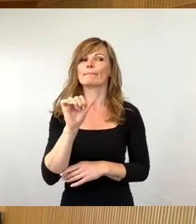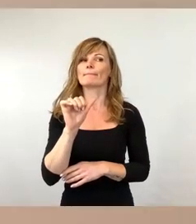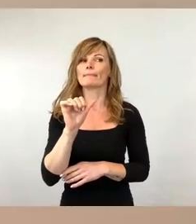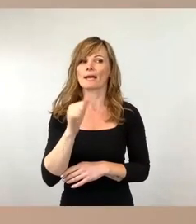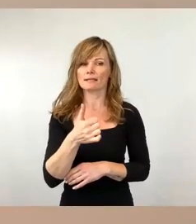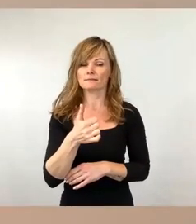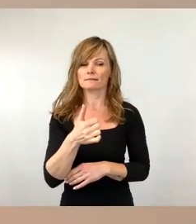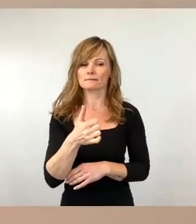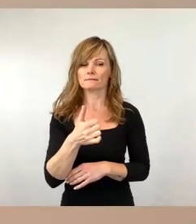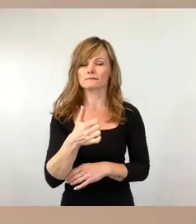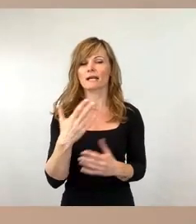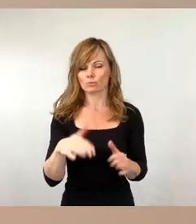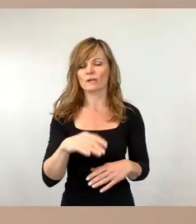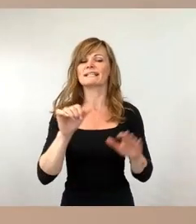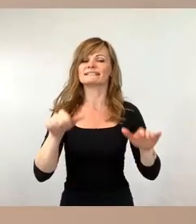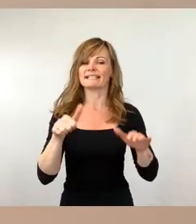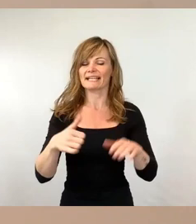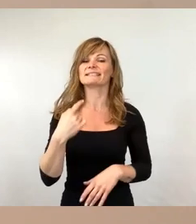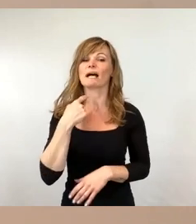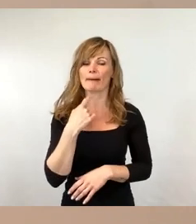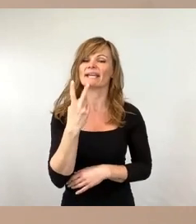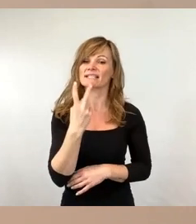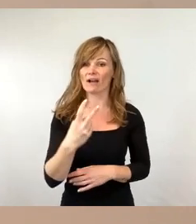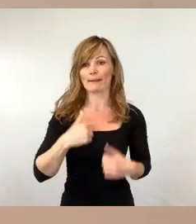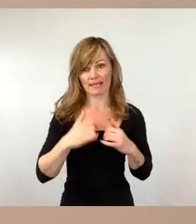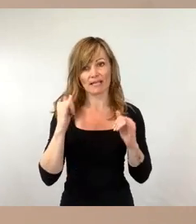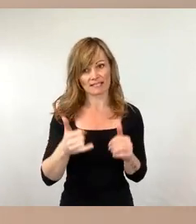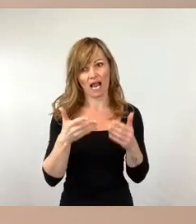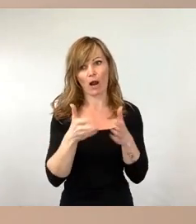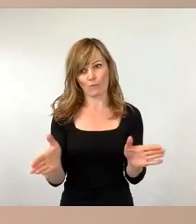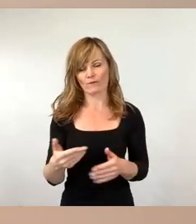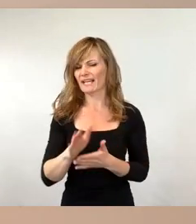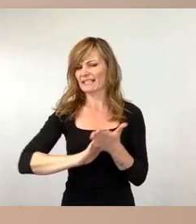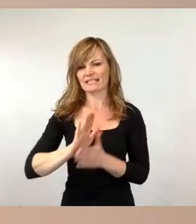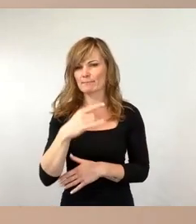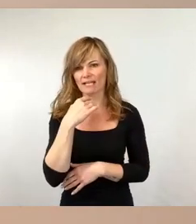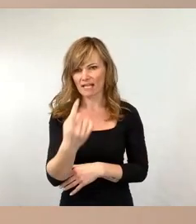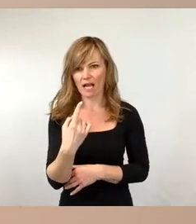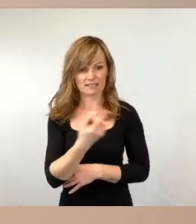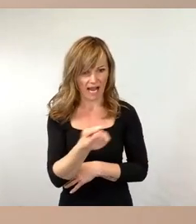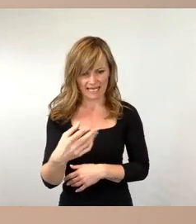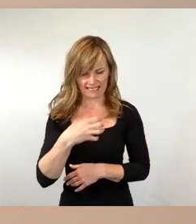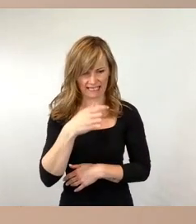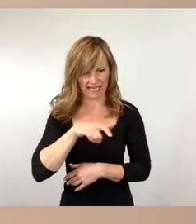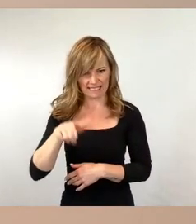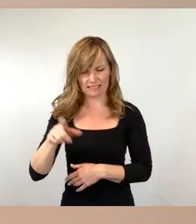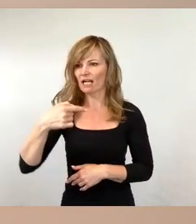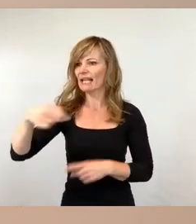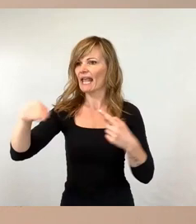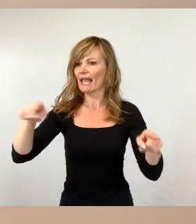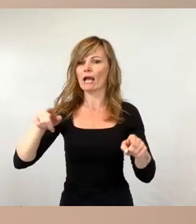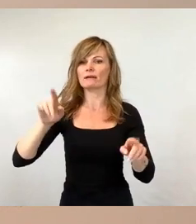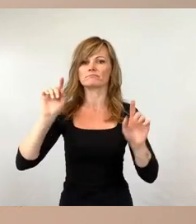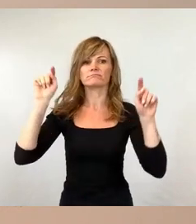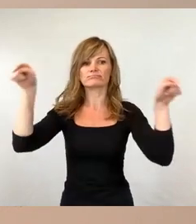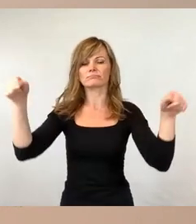zwei Bäder. Es hat niemand gesagt, dass Dresdner und Dresden ans Umland gehen sollen. Es hat niemand gesagt, es öffnen zwei